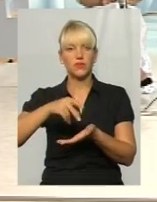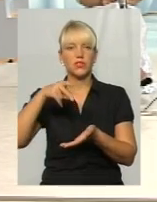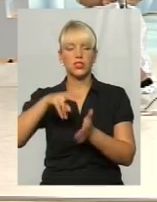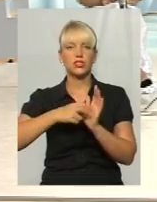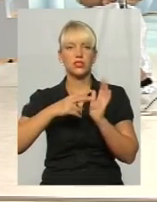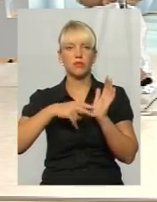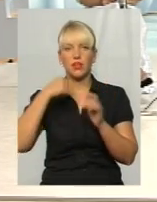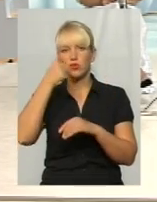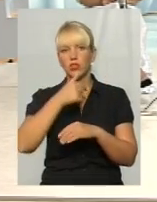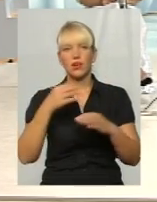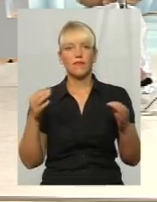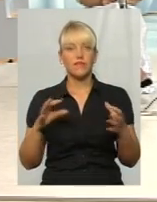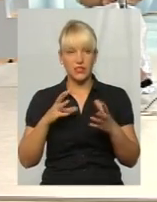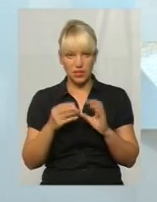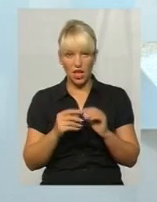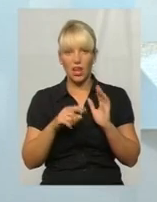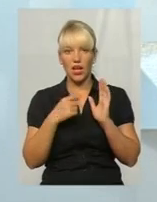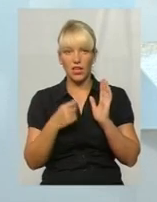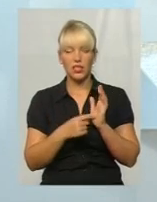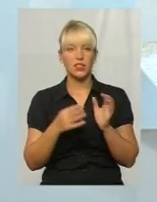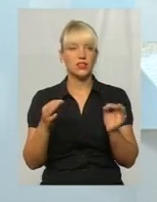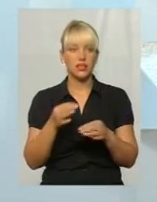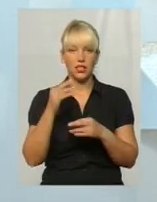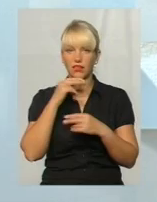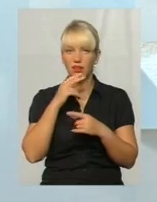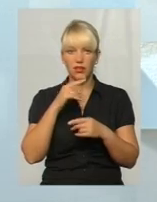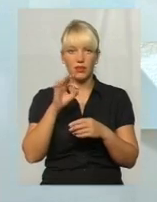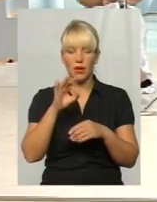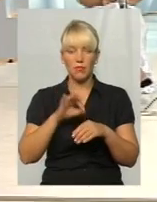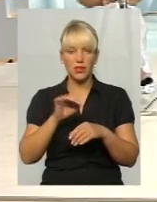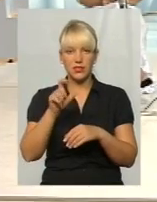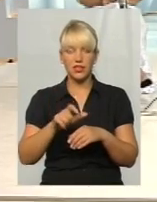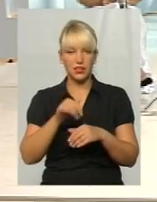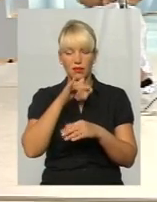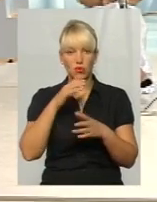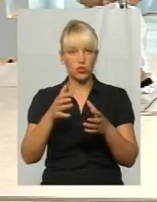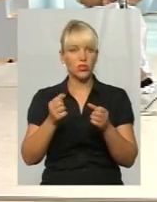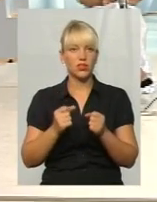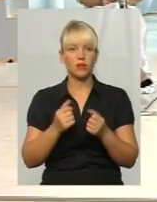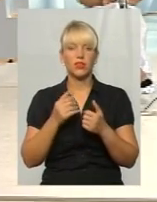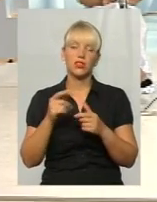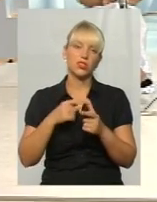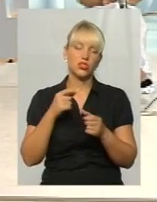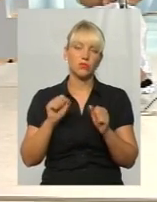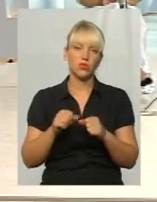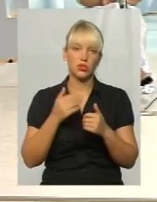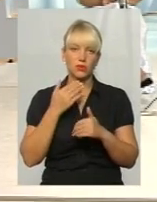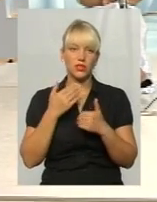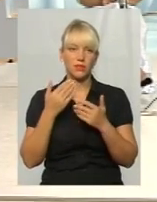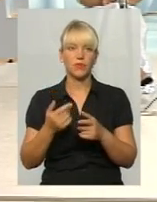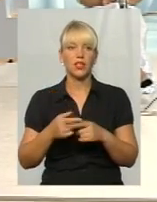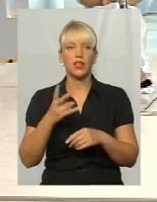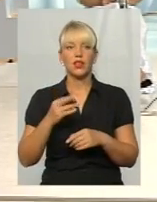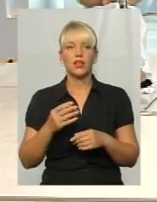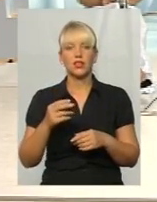ліків за держбюджет пацієнт отримати не може чи може? Роз'ясніть нам, будь ласка. Пане Венео. Ну, на рахунок